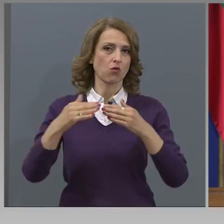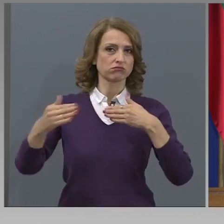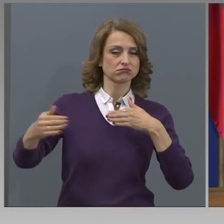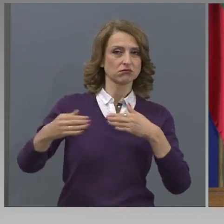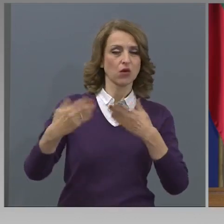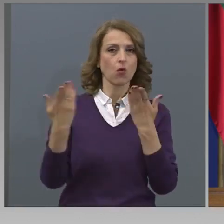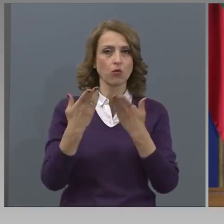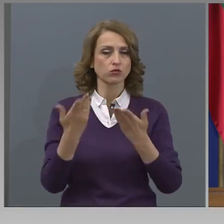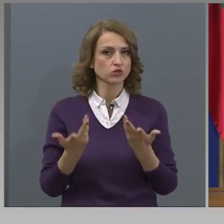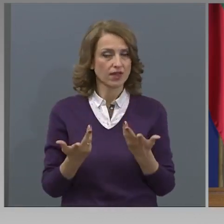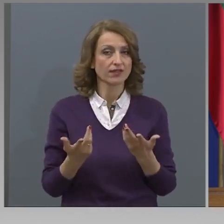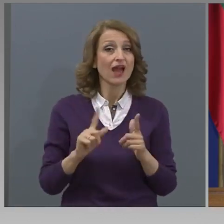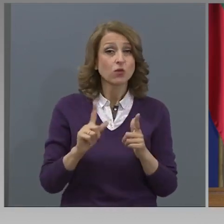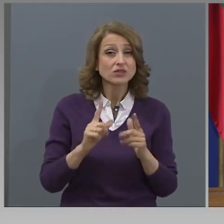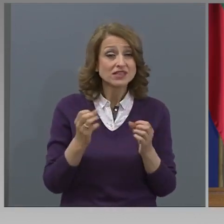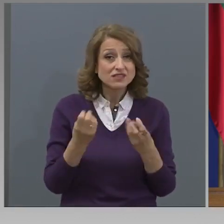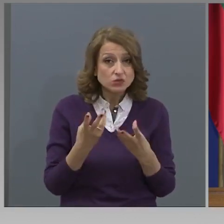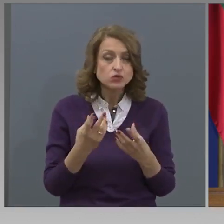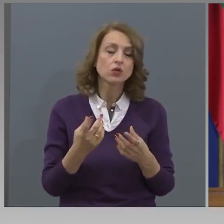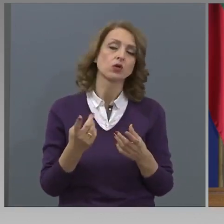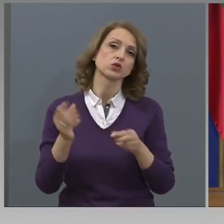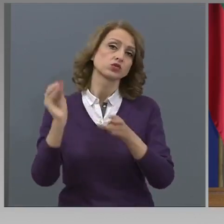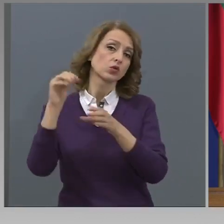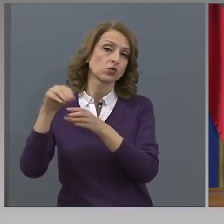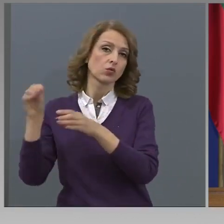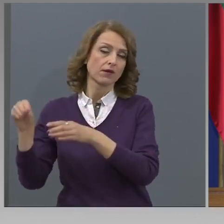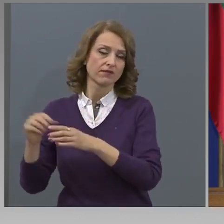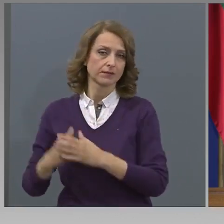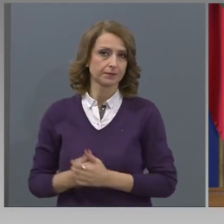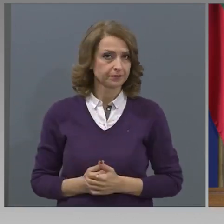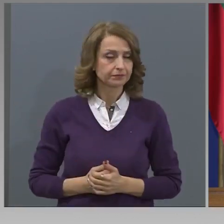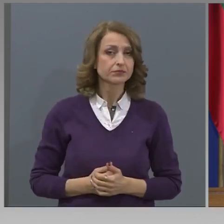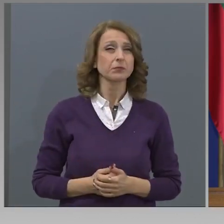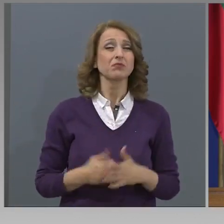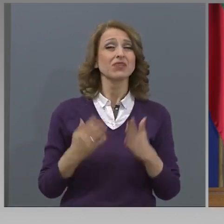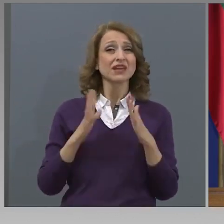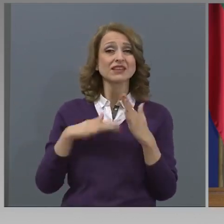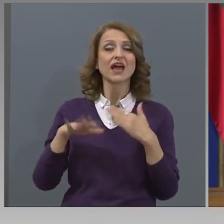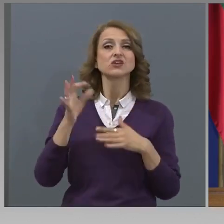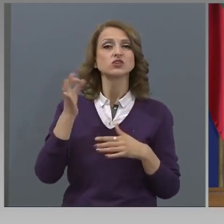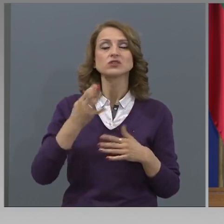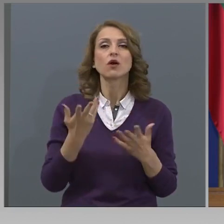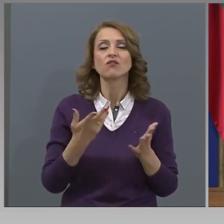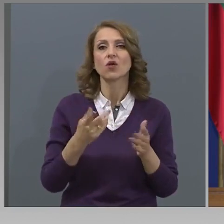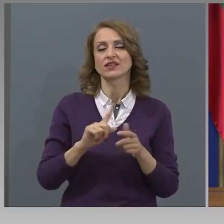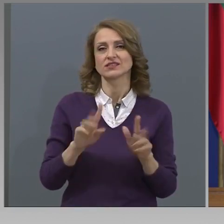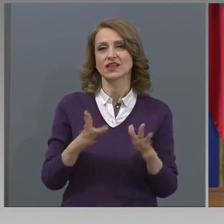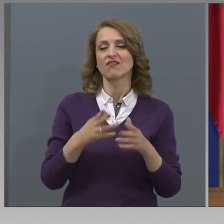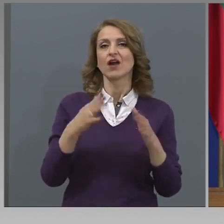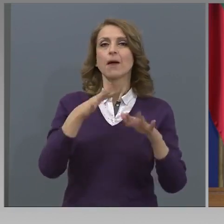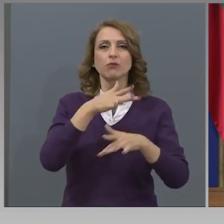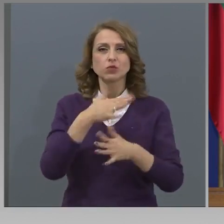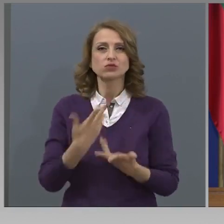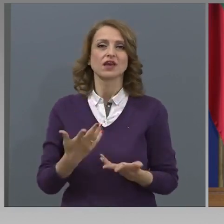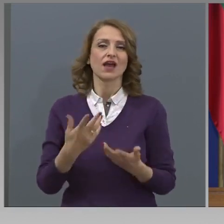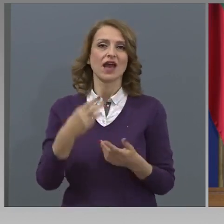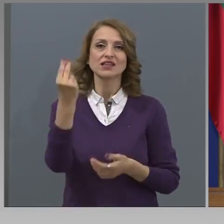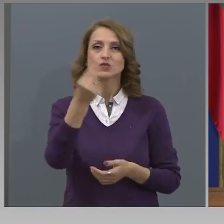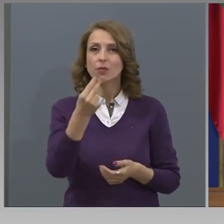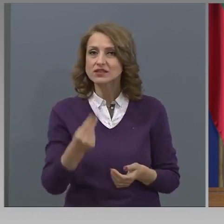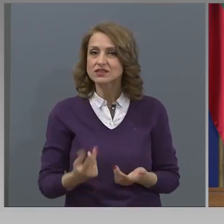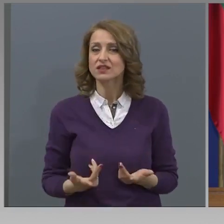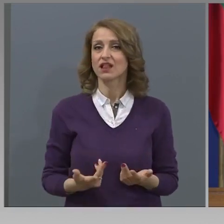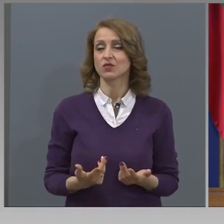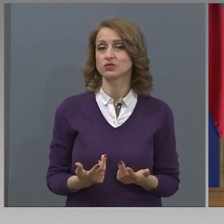дистанционната форма на обучение. Това, което ни се случва в момента, са най-често часове по музика, по изобразително изкуство, дейности по интересите.